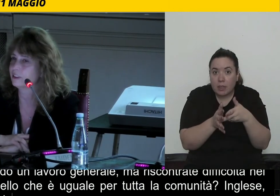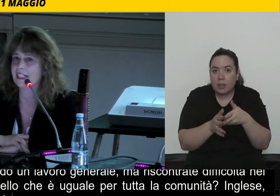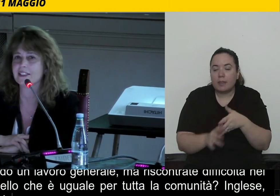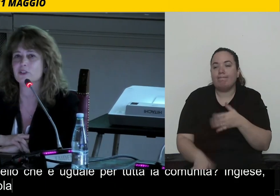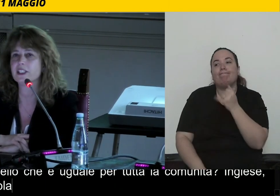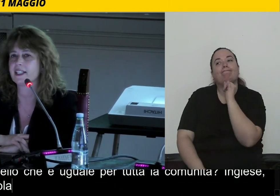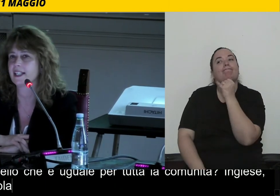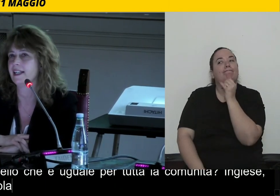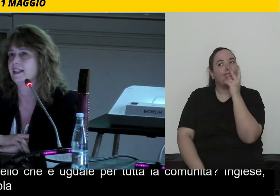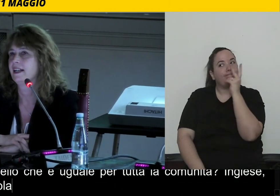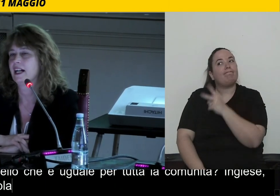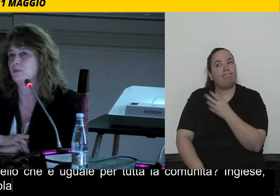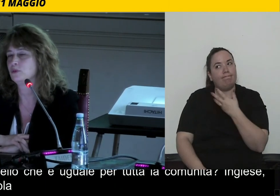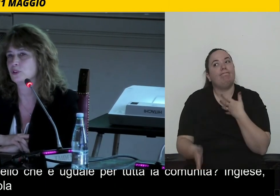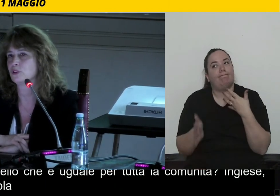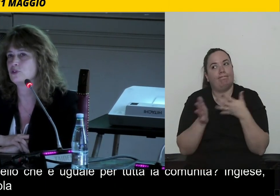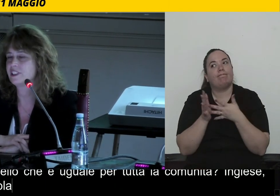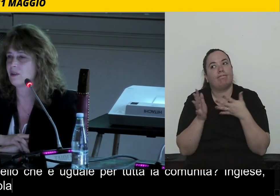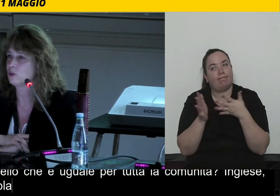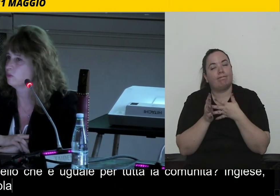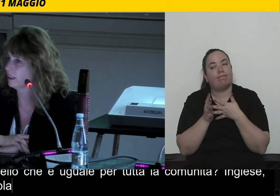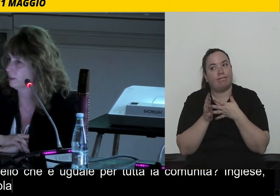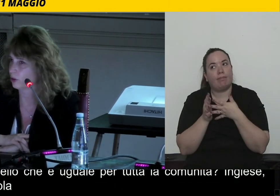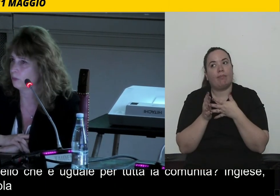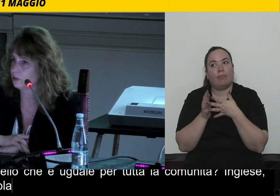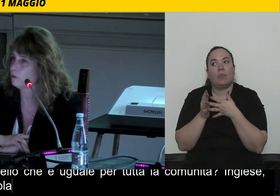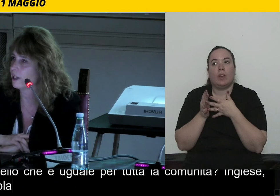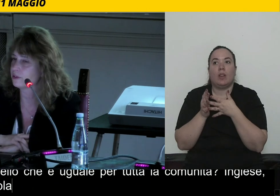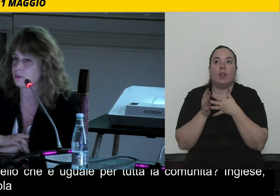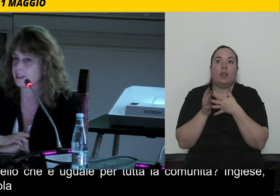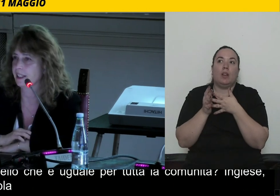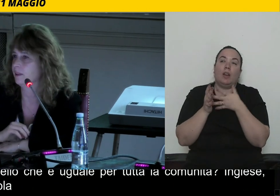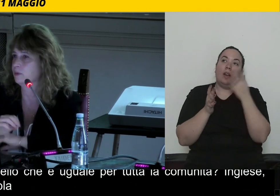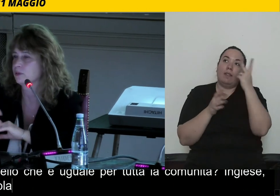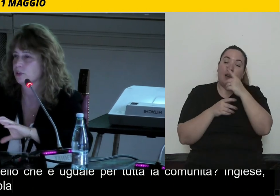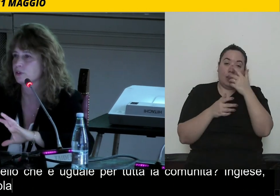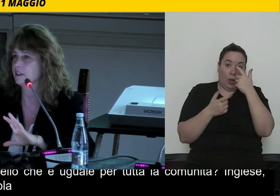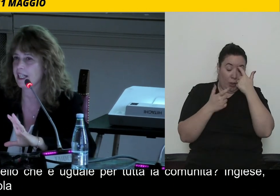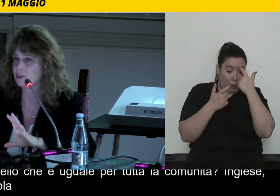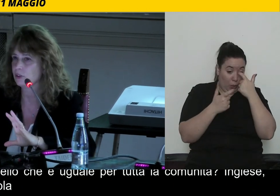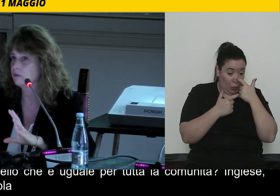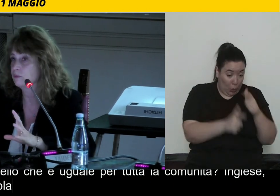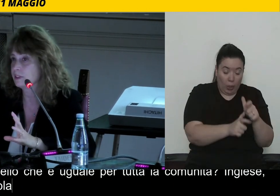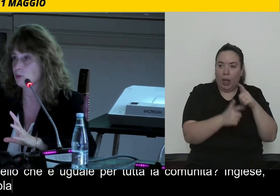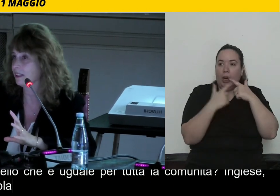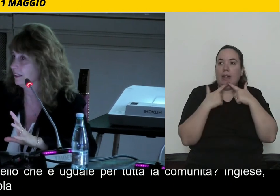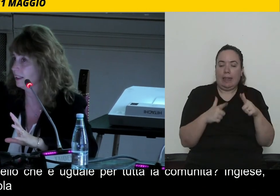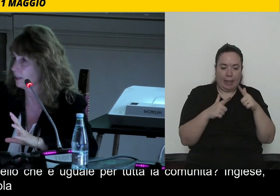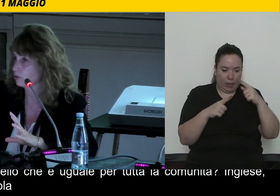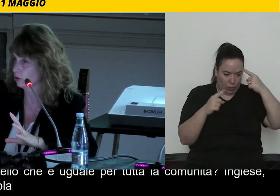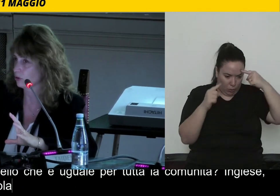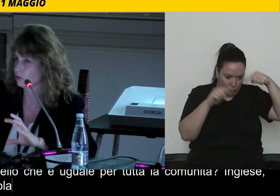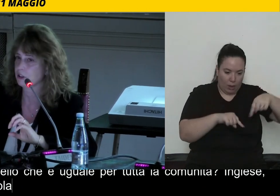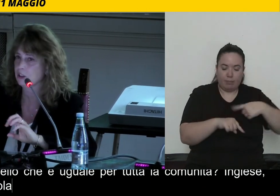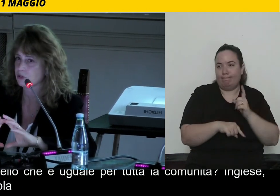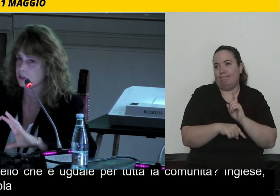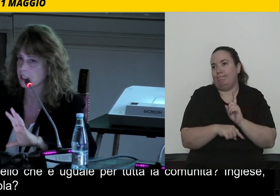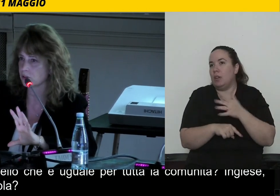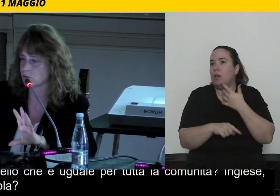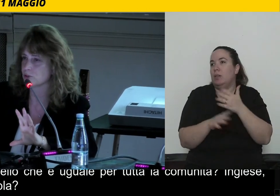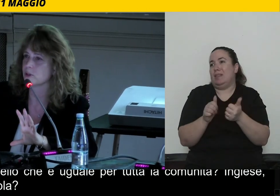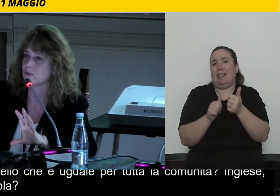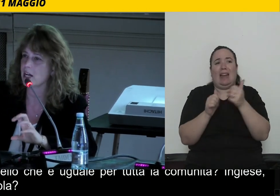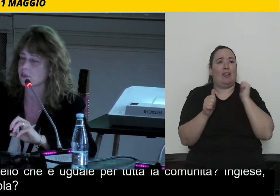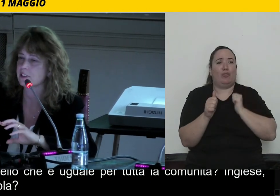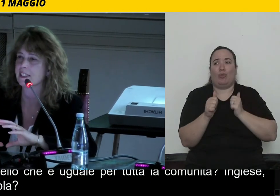difficoltà. Devo dire che, appunto, non ci siamo occupati troppo di questo, perché, appunto, il nostro intento, siamo partiti l'anno scorso, quindi il nostro